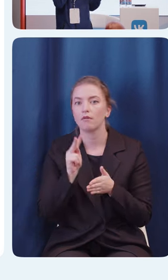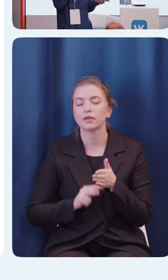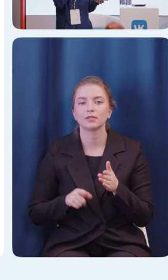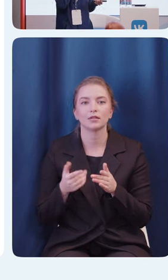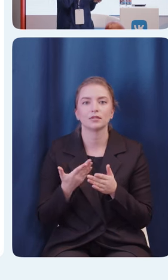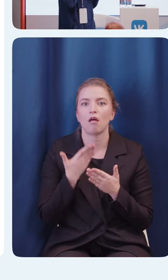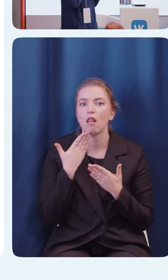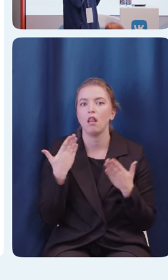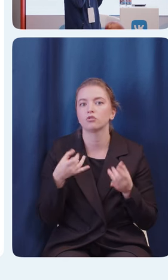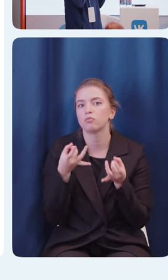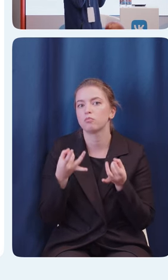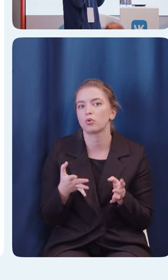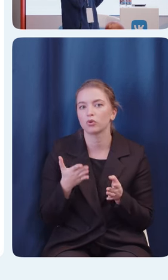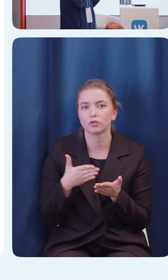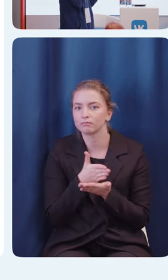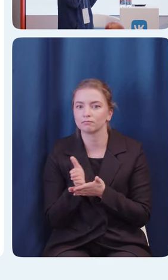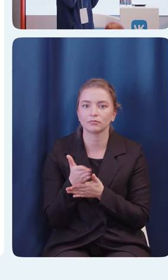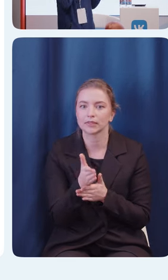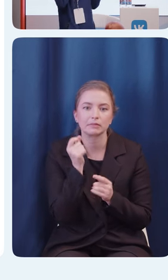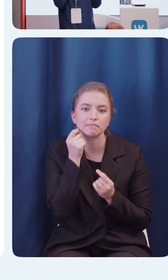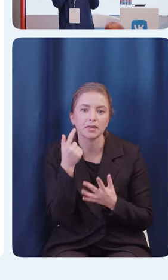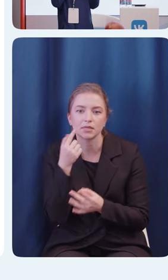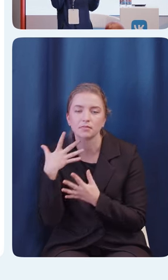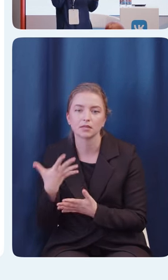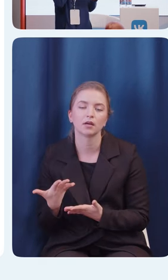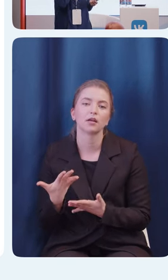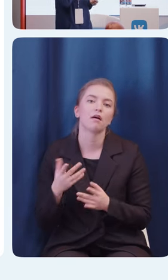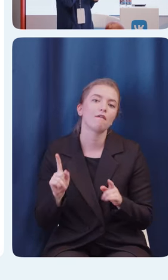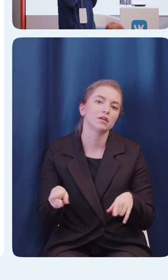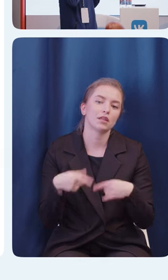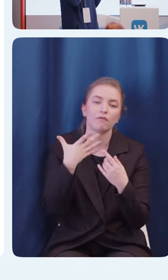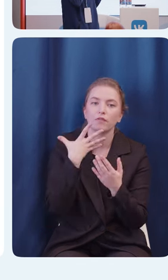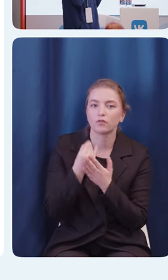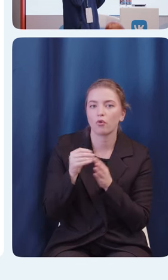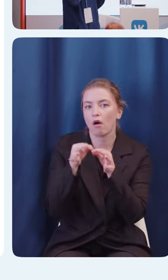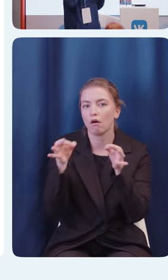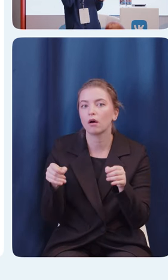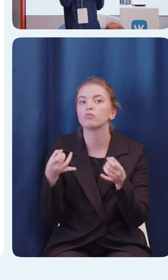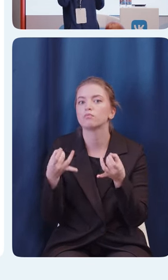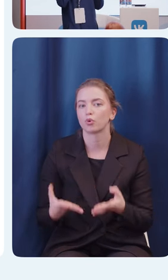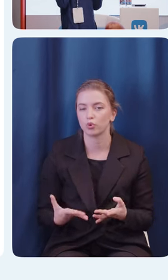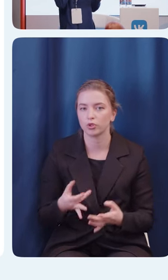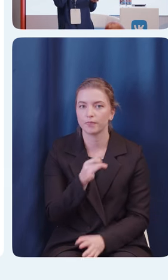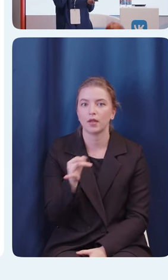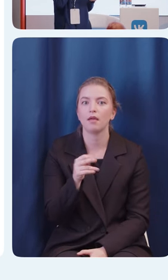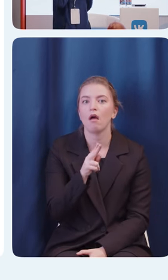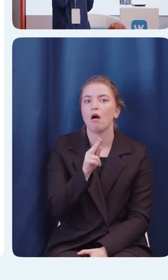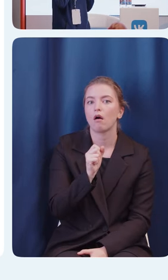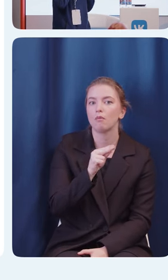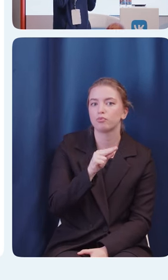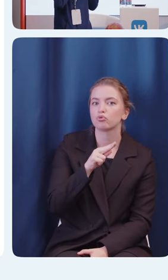проще. Устанавливать аккаунт стало проще. И вводить капчу тоже